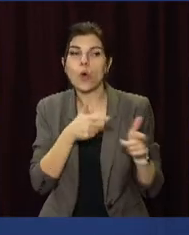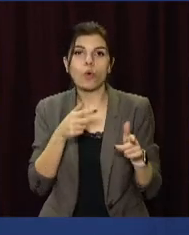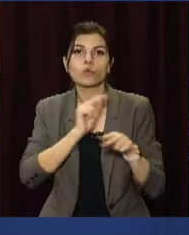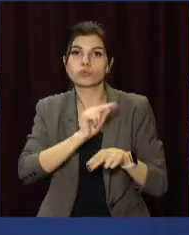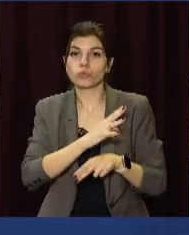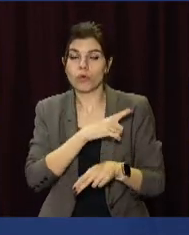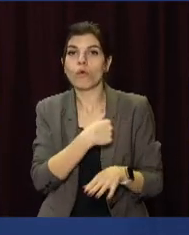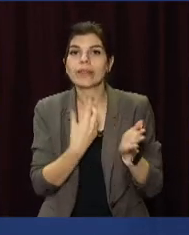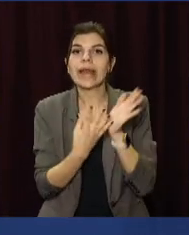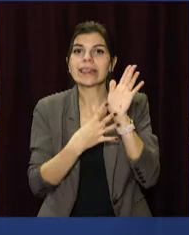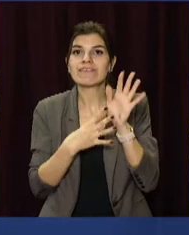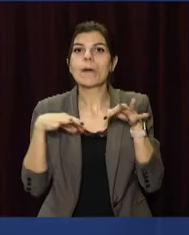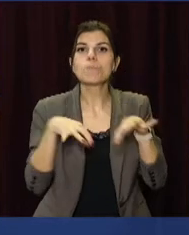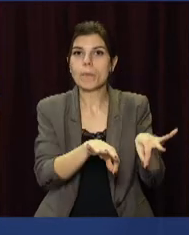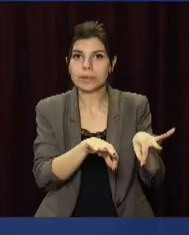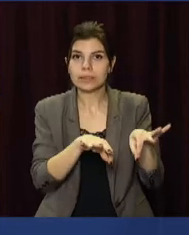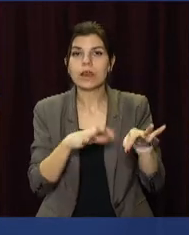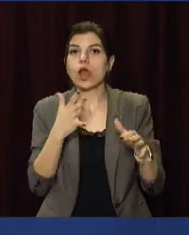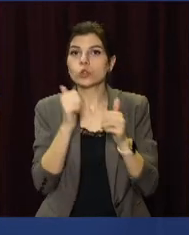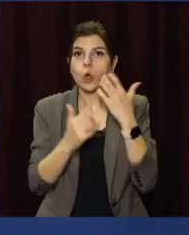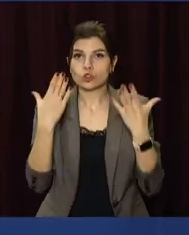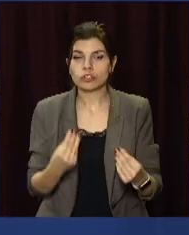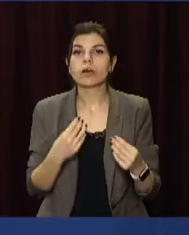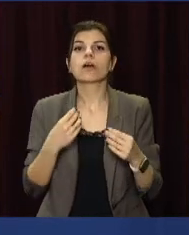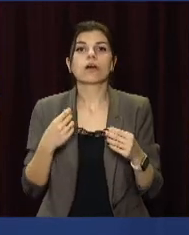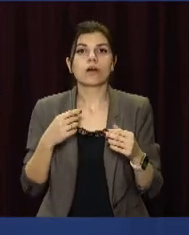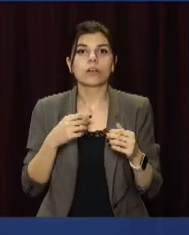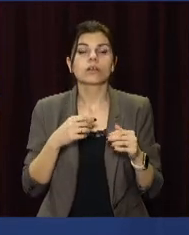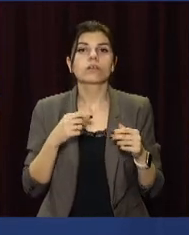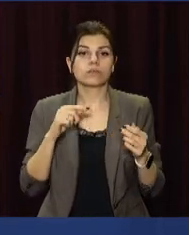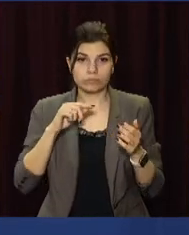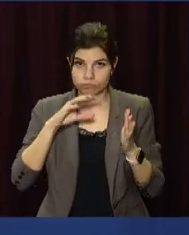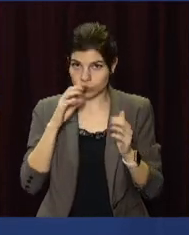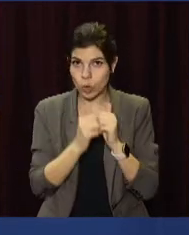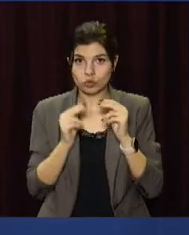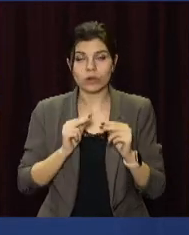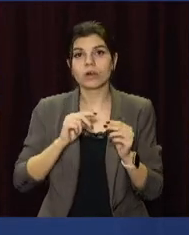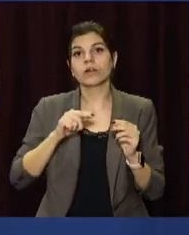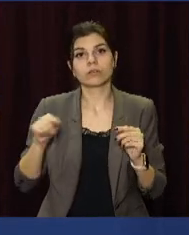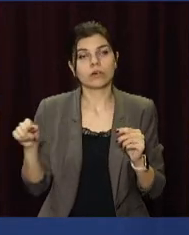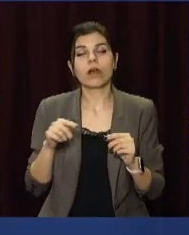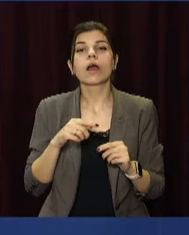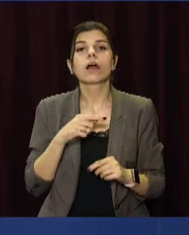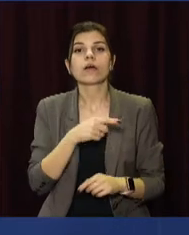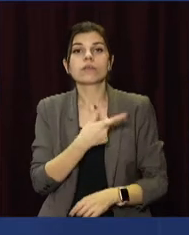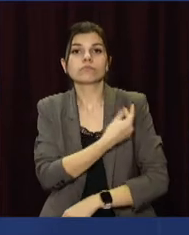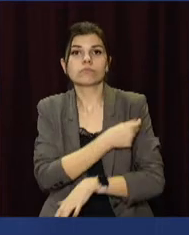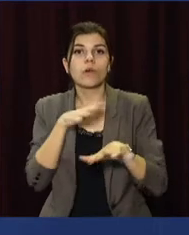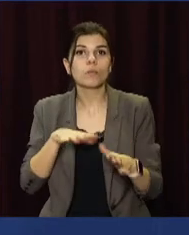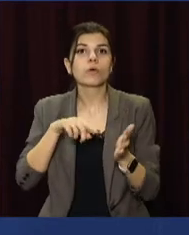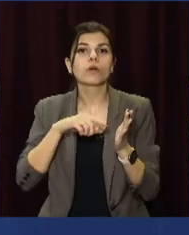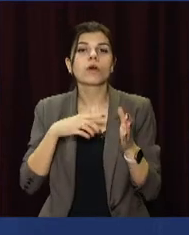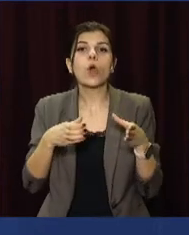мобільних бригад, які працюють кожен день, включно суботу і неділю, і здійснюють щеплення в організованих